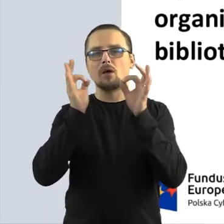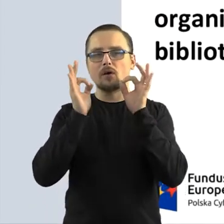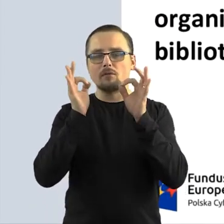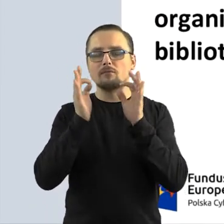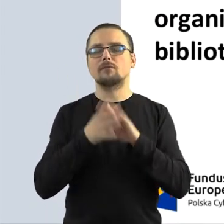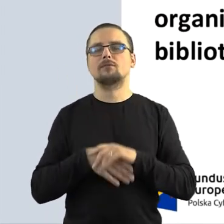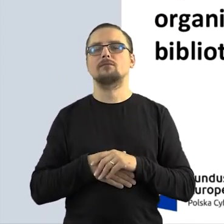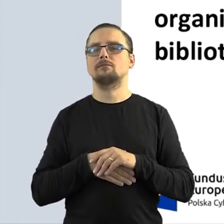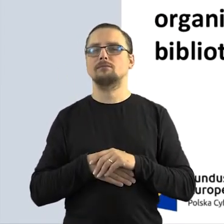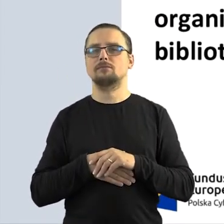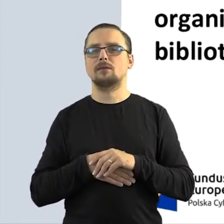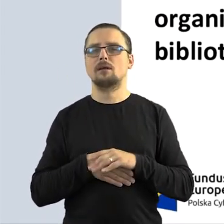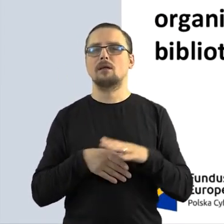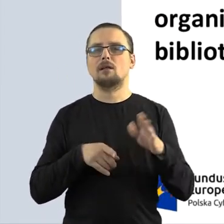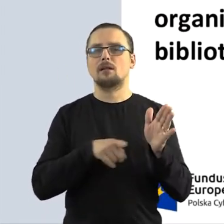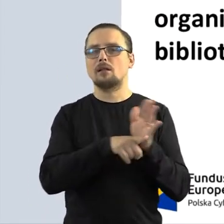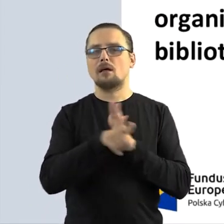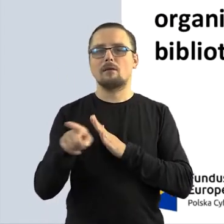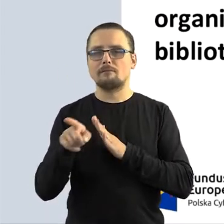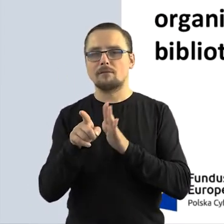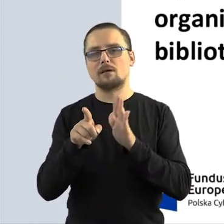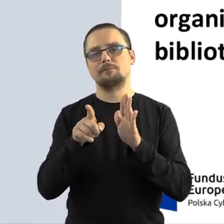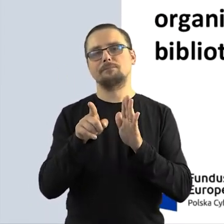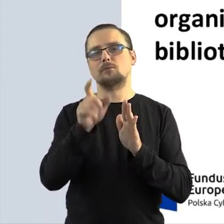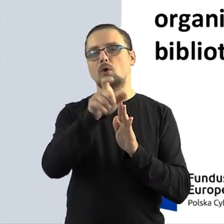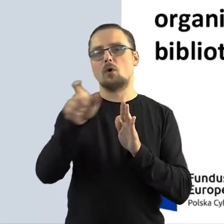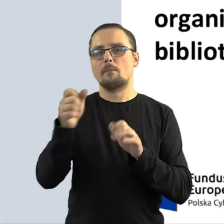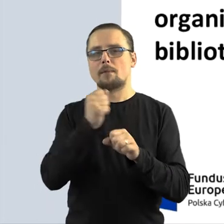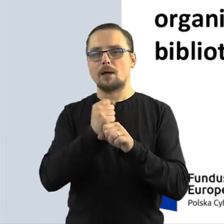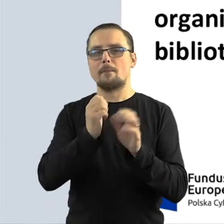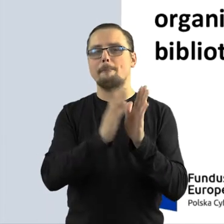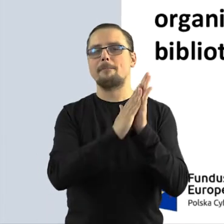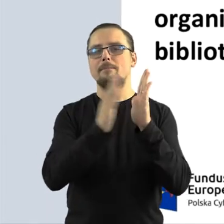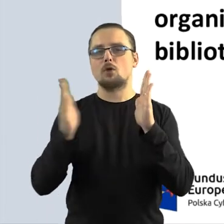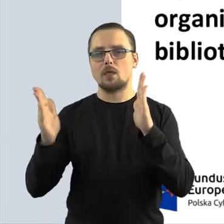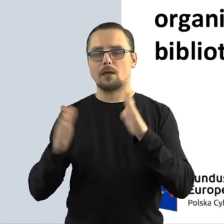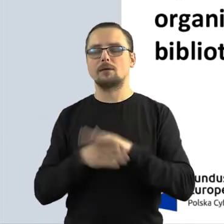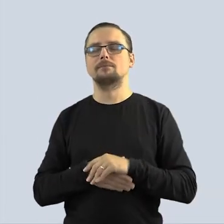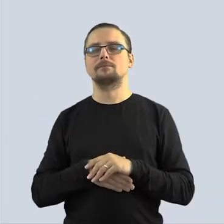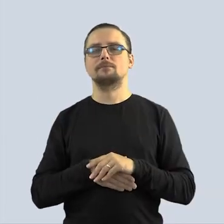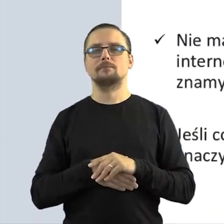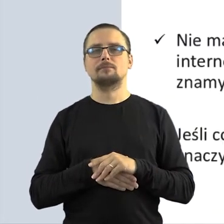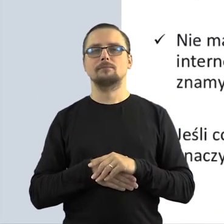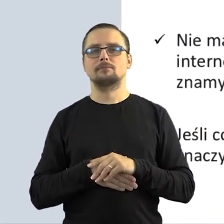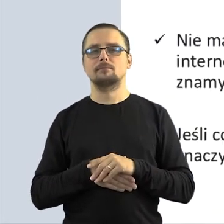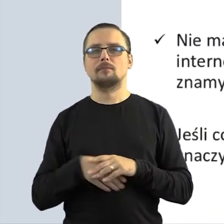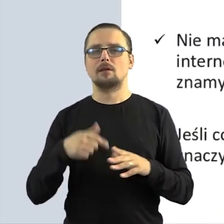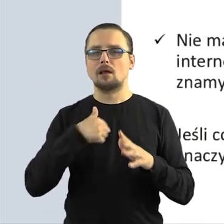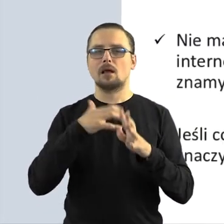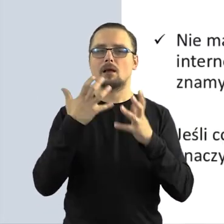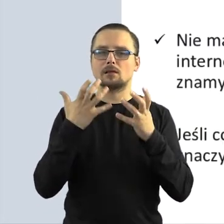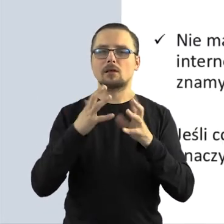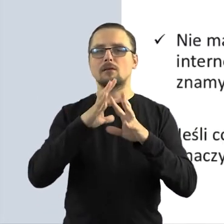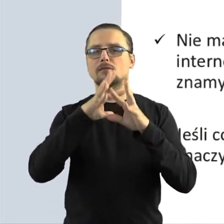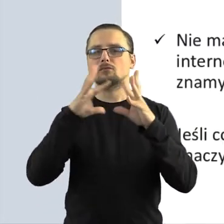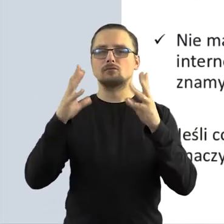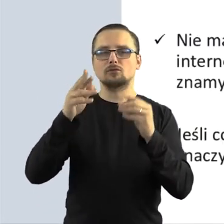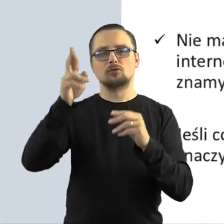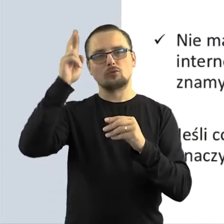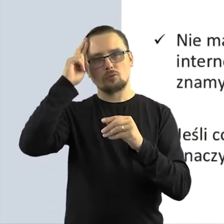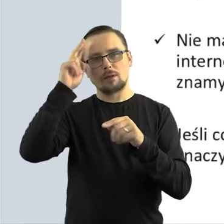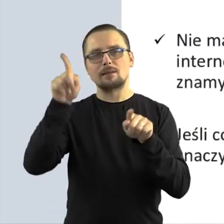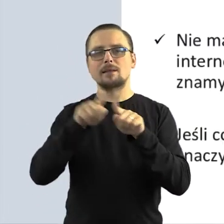przeznaczonych głównie dla pracy bibliotekarych i bibliotekarzy, to chciałabym, żebyśmy wszyscy mieli te same podstawy